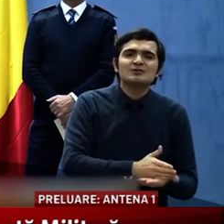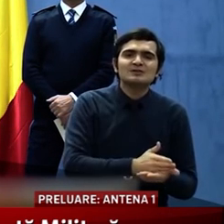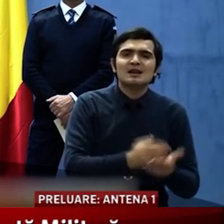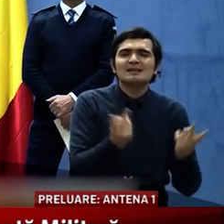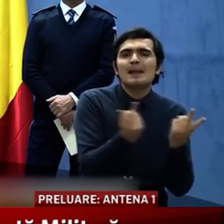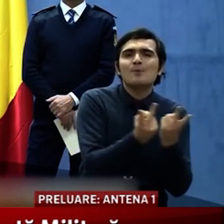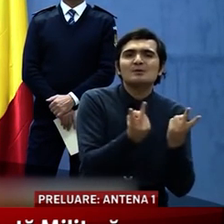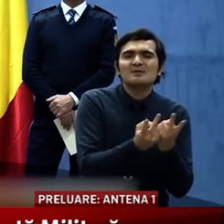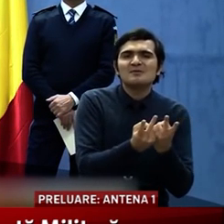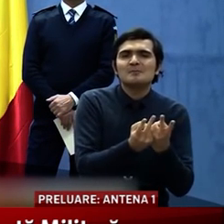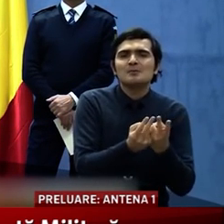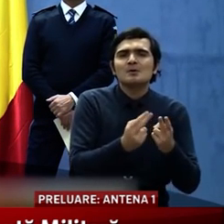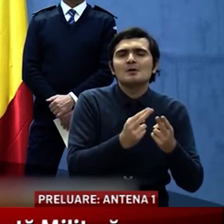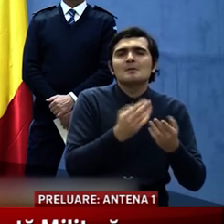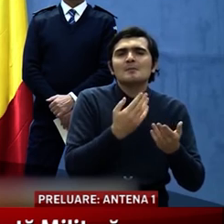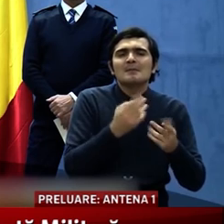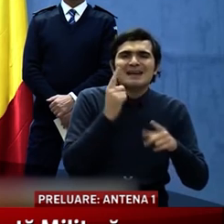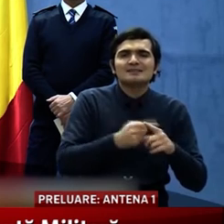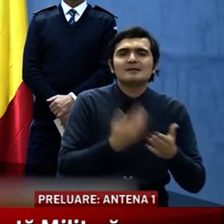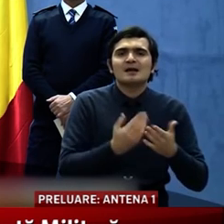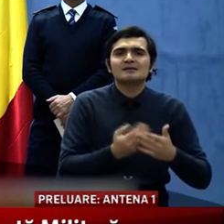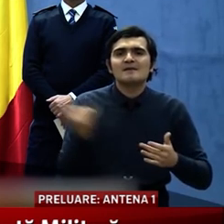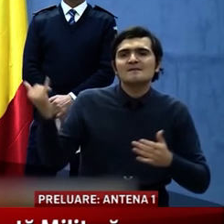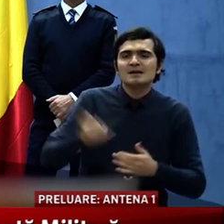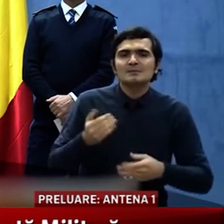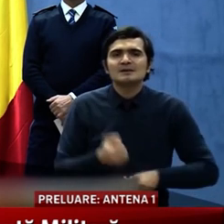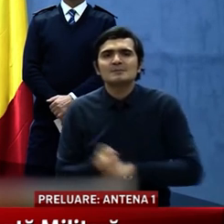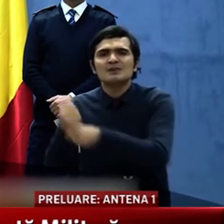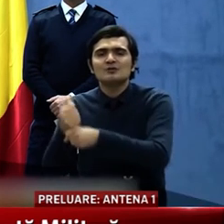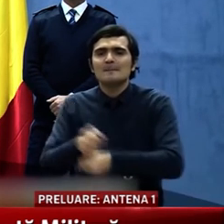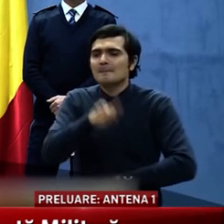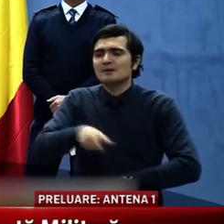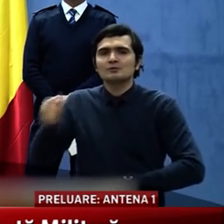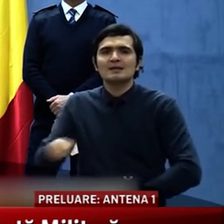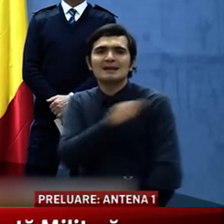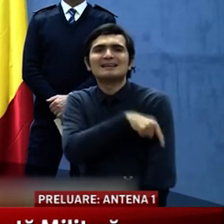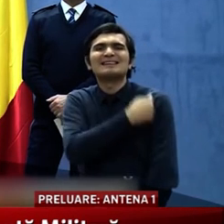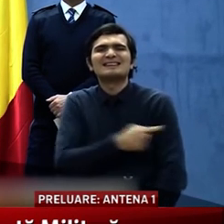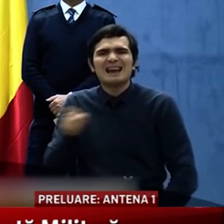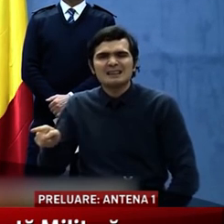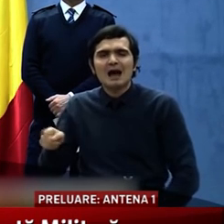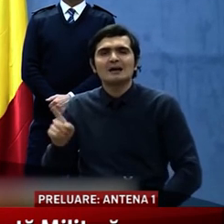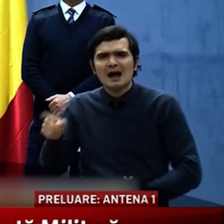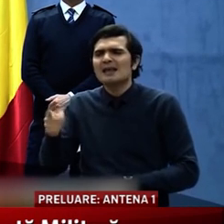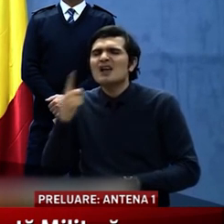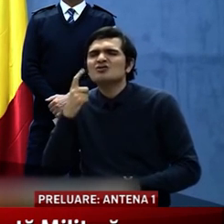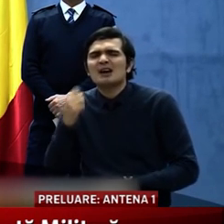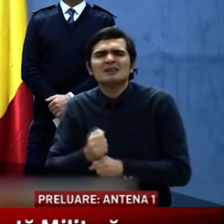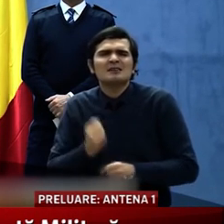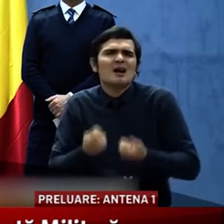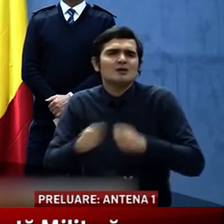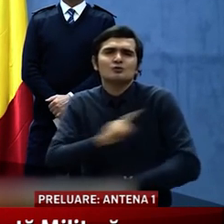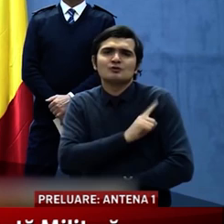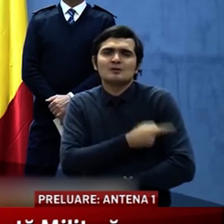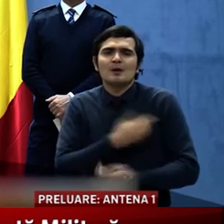să putem să venim în sprijinul personalului sanitar care încearcă să facă tot ce este posibil pentru pacienții